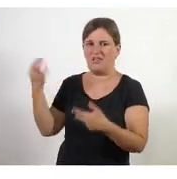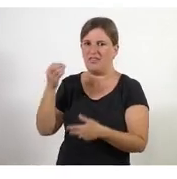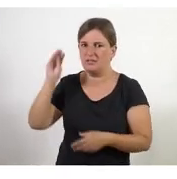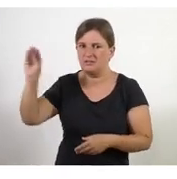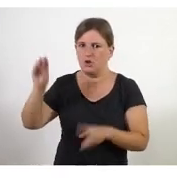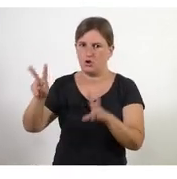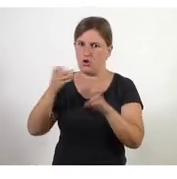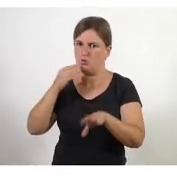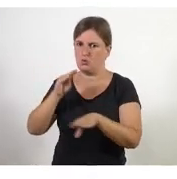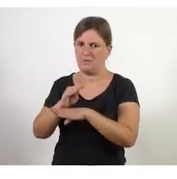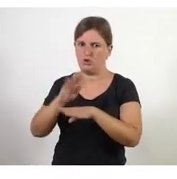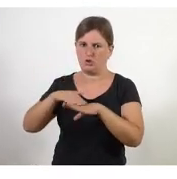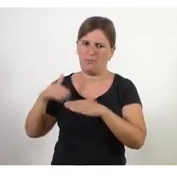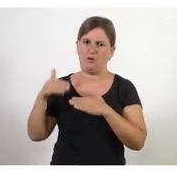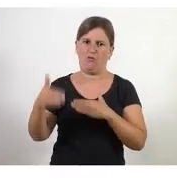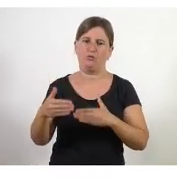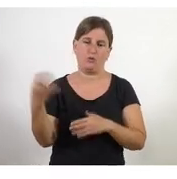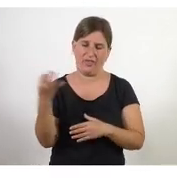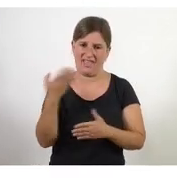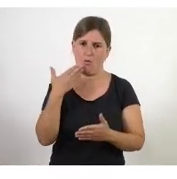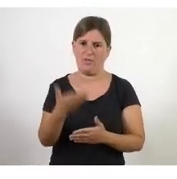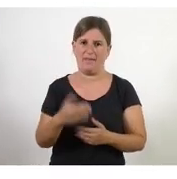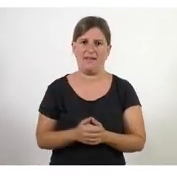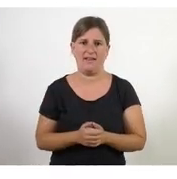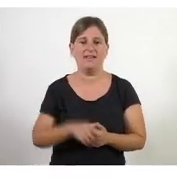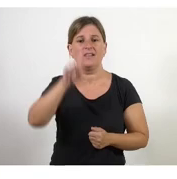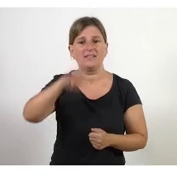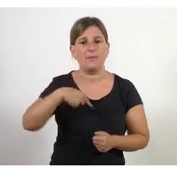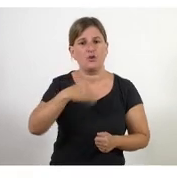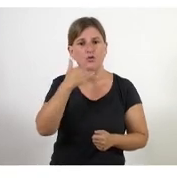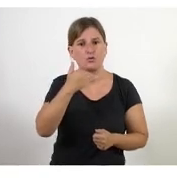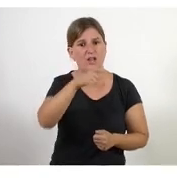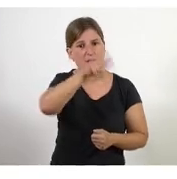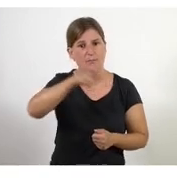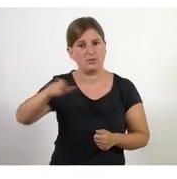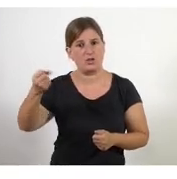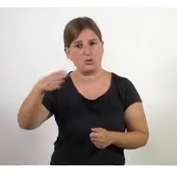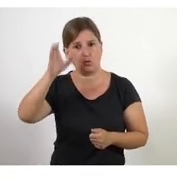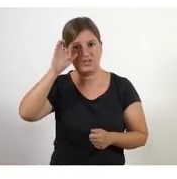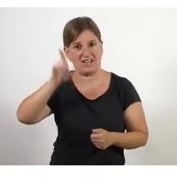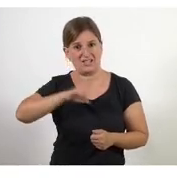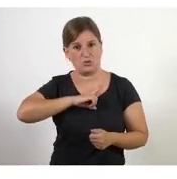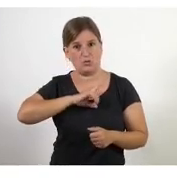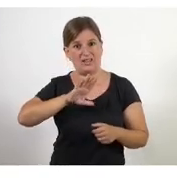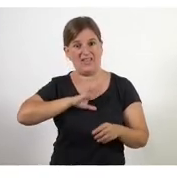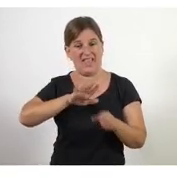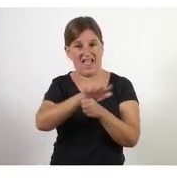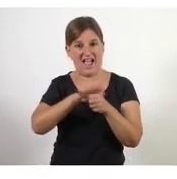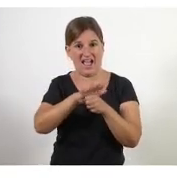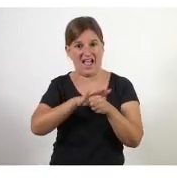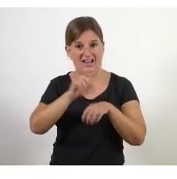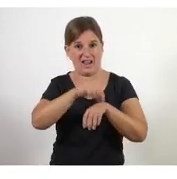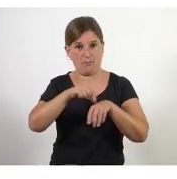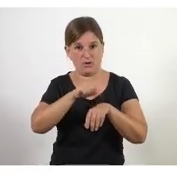noves subvencions que vinguin al futur i com jo sé que també hi ha gent aquí escoltant-me de l'àrea política i de l'àrea de